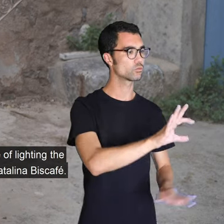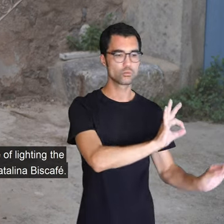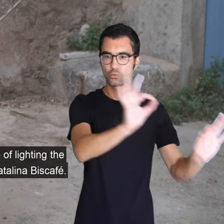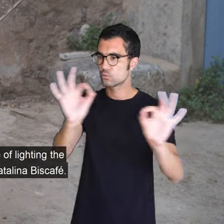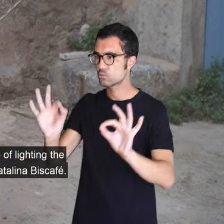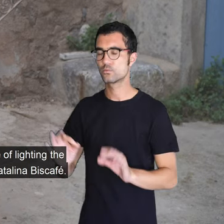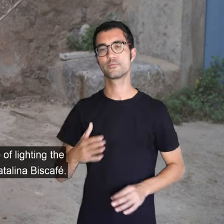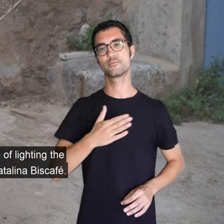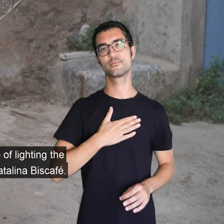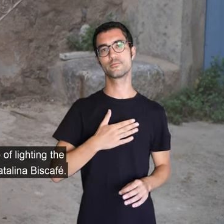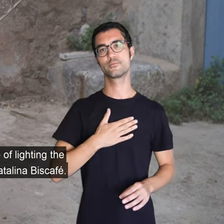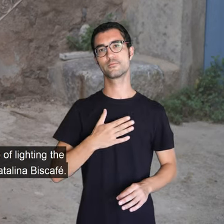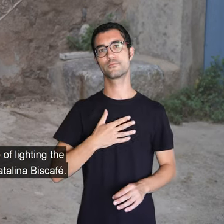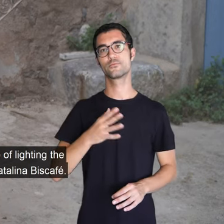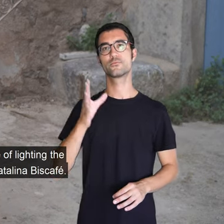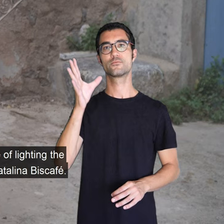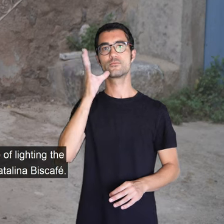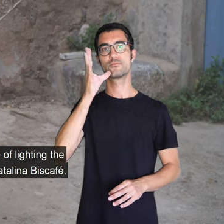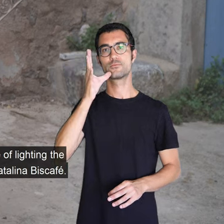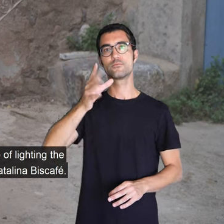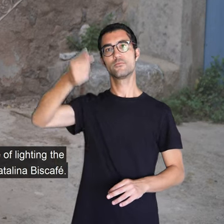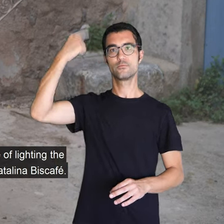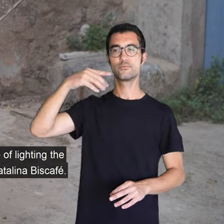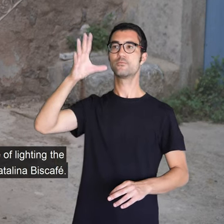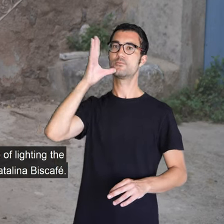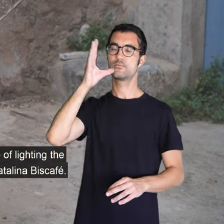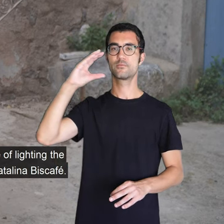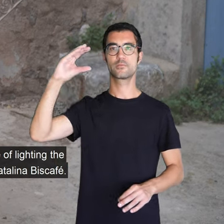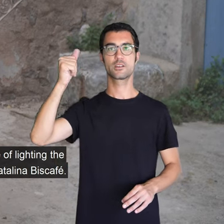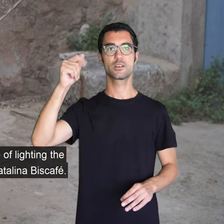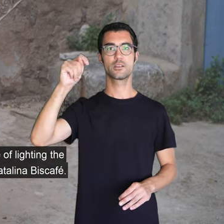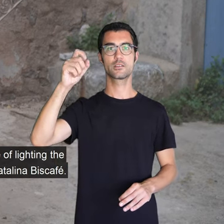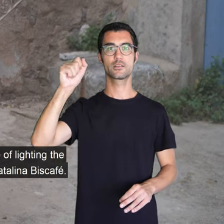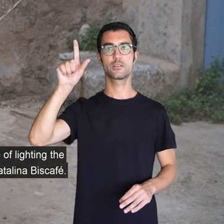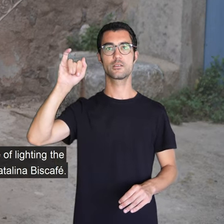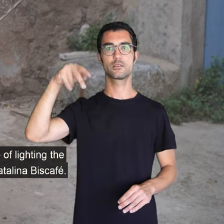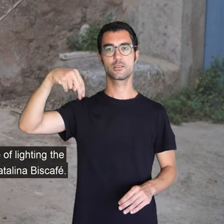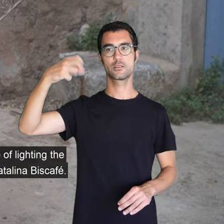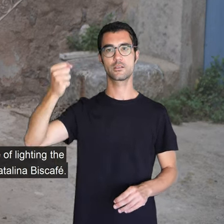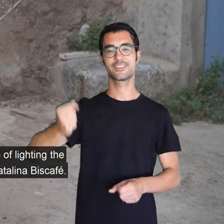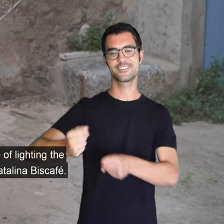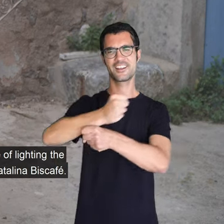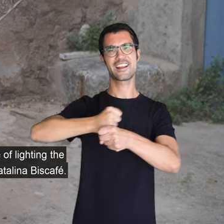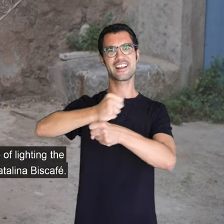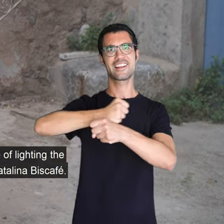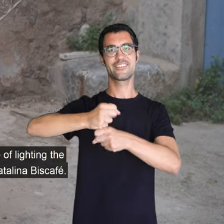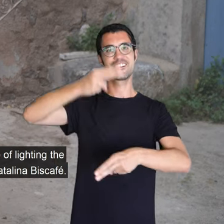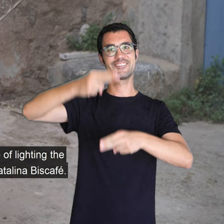era una predina meva. La meva predina que no unia catalina viscafè. Sí, sí, sí, sí.